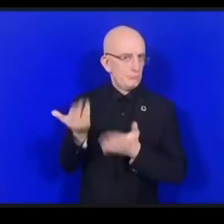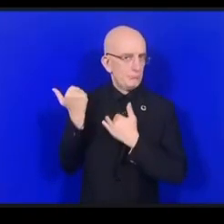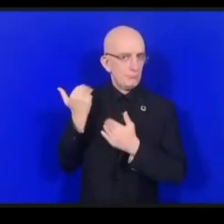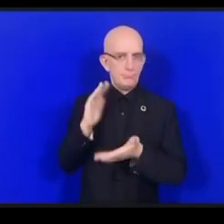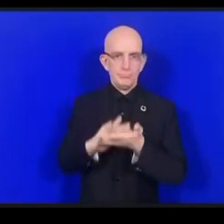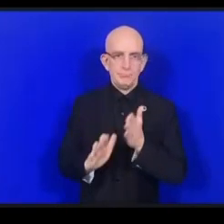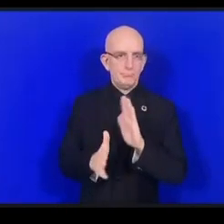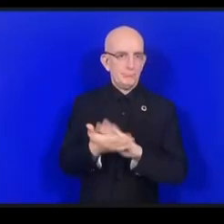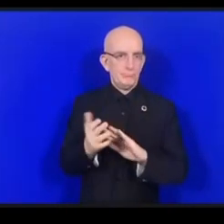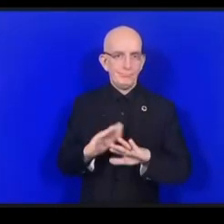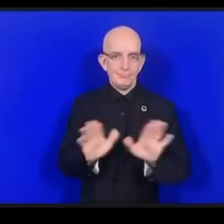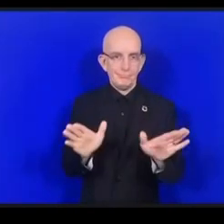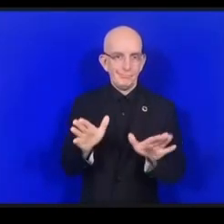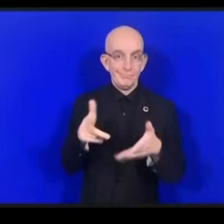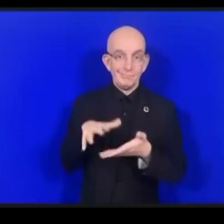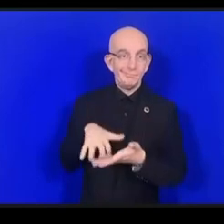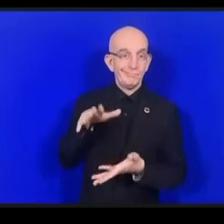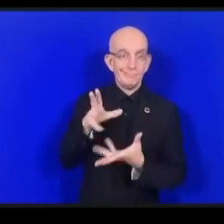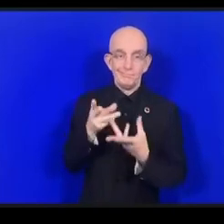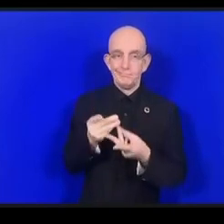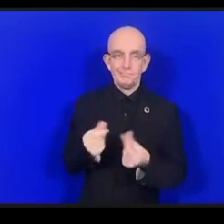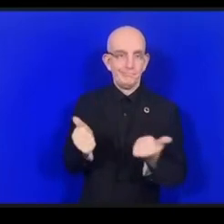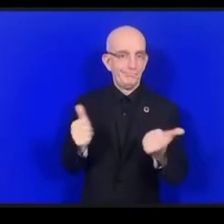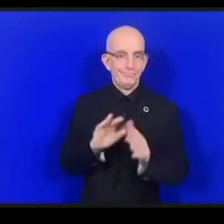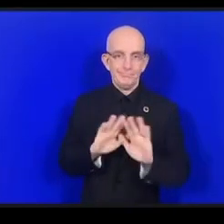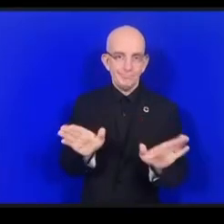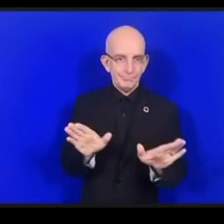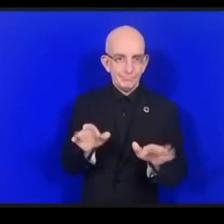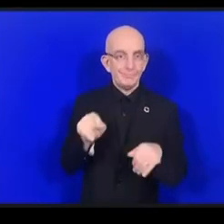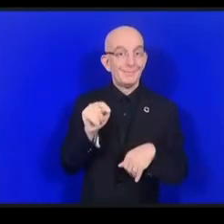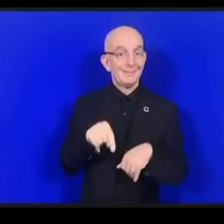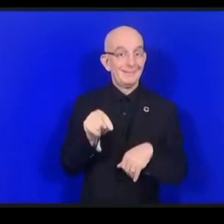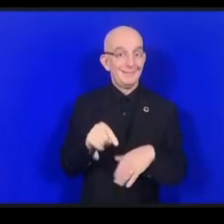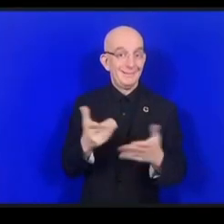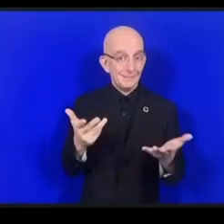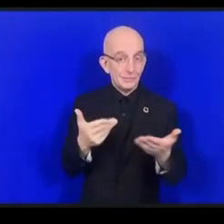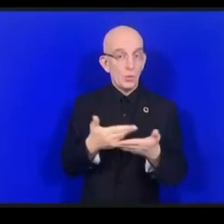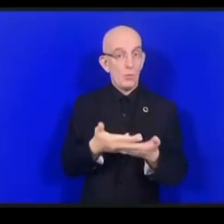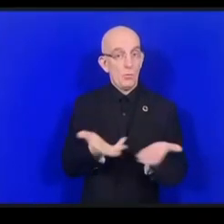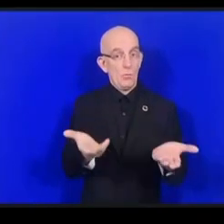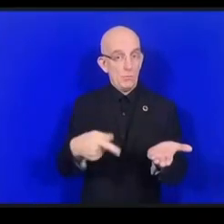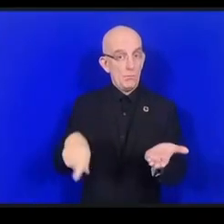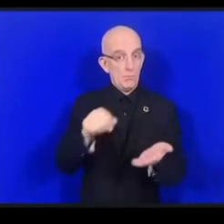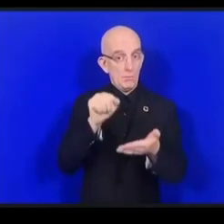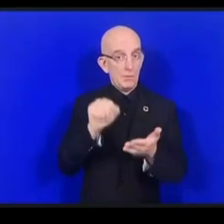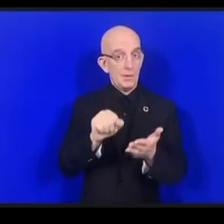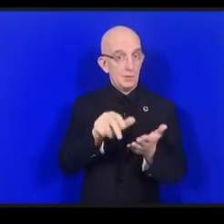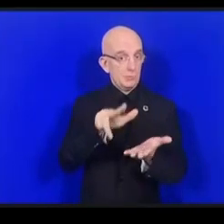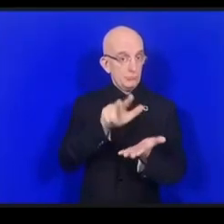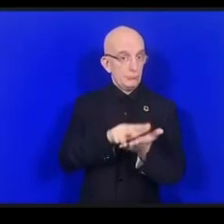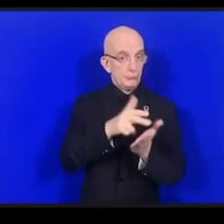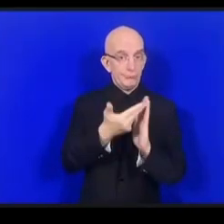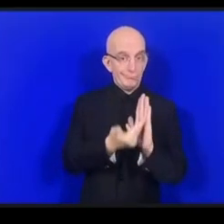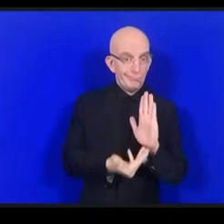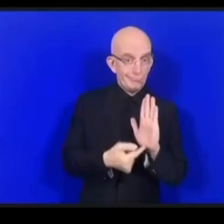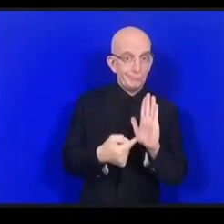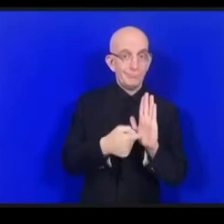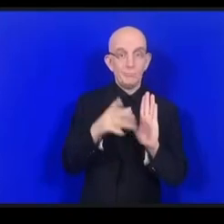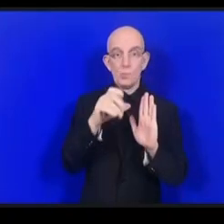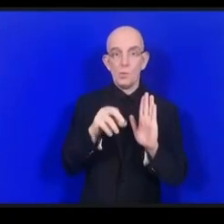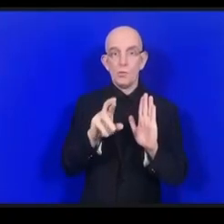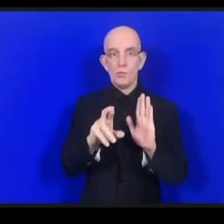لإدارة الموارد المفتوحة هي دينامية مفتوحة لن نريد أن نبقى عارقين في منظومة